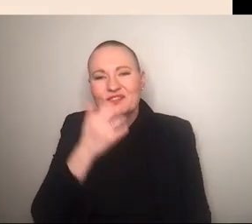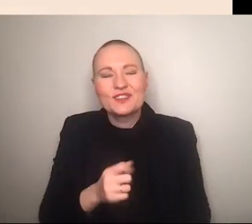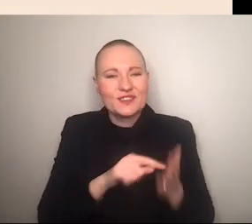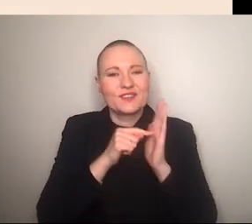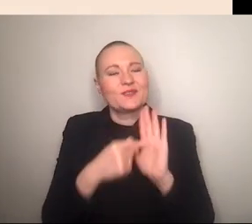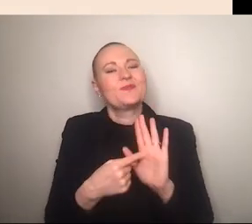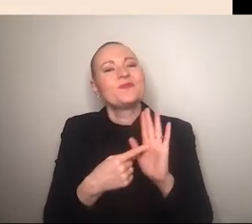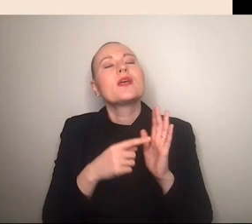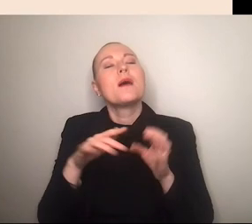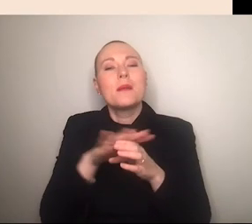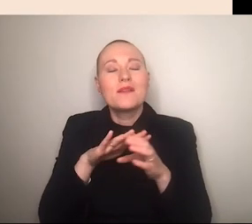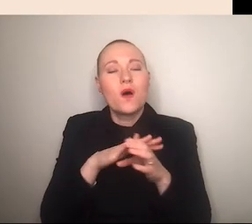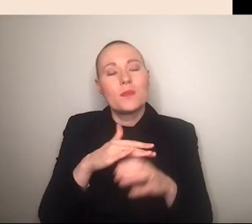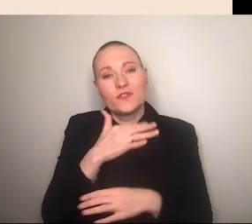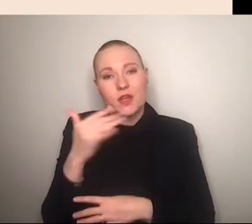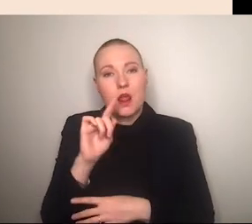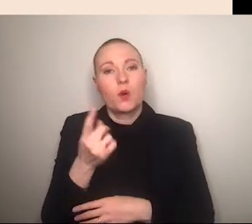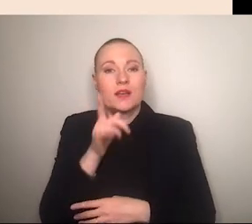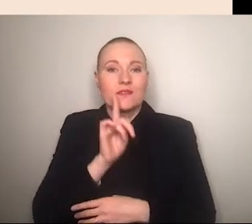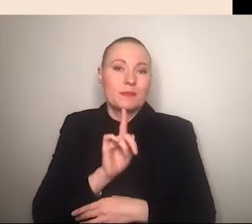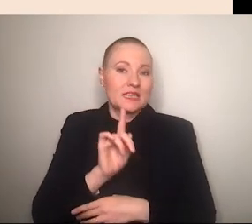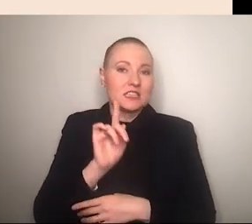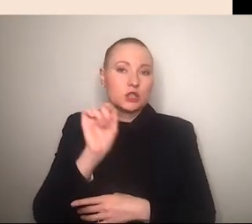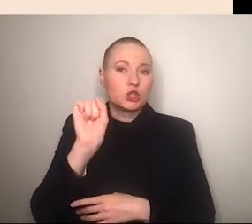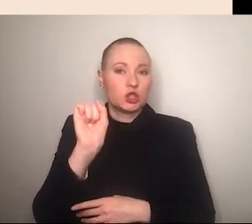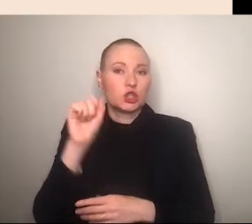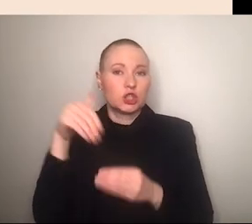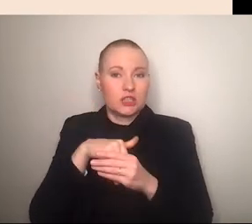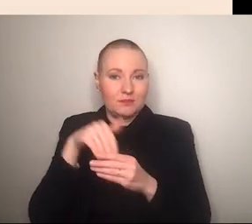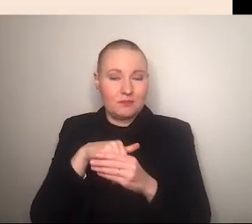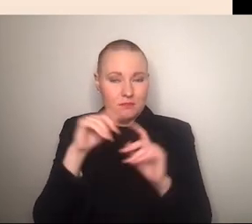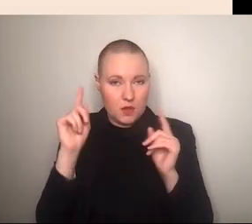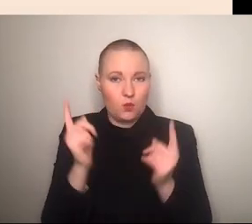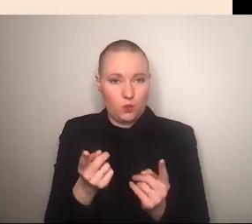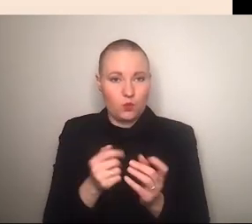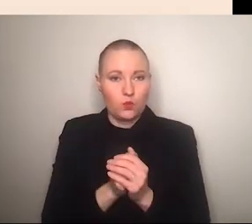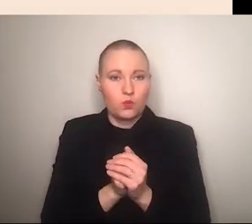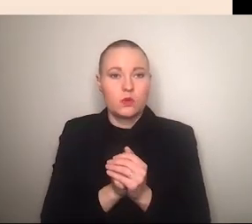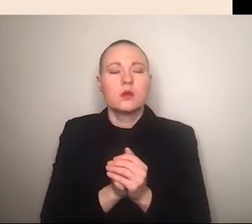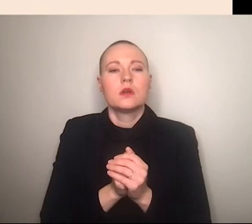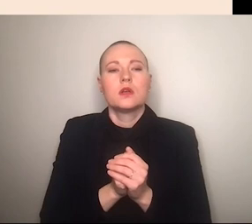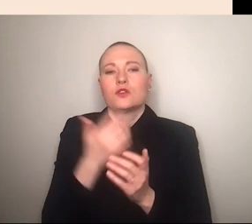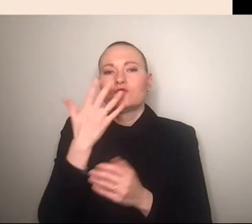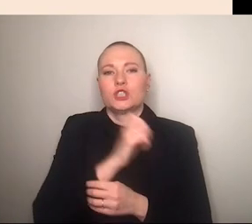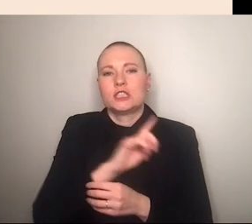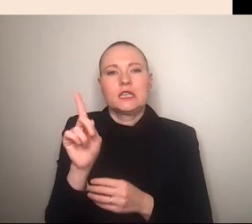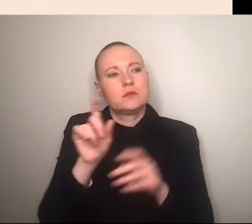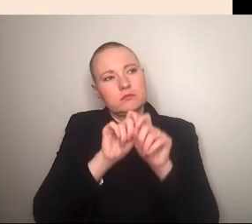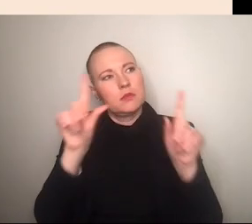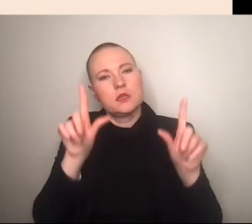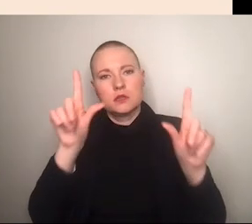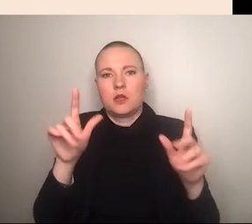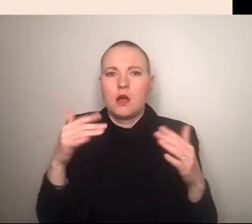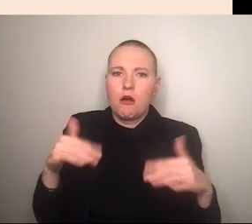viel feministischer content sich findet genau ich möchte nicht dass der eindruck entsteht ich würde die